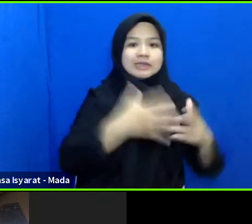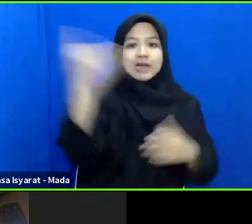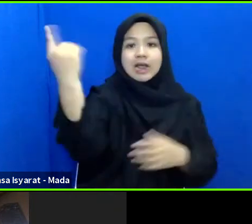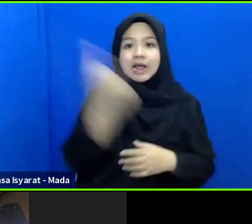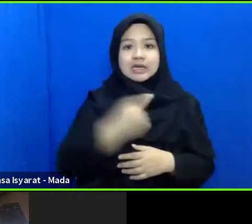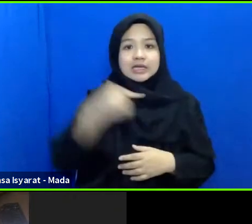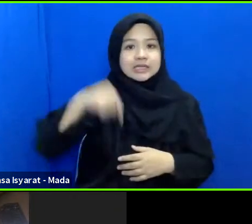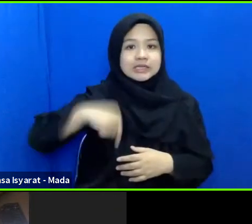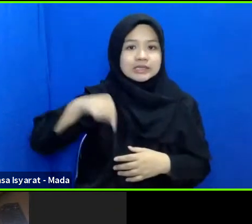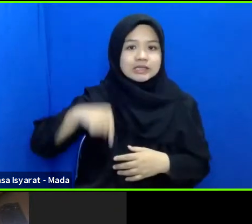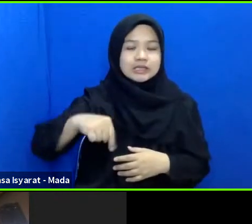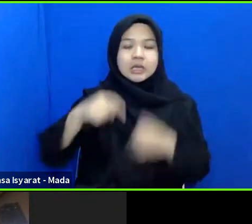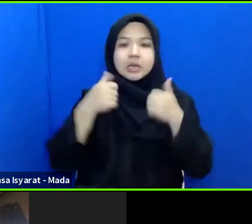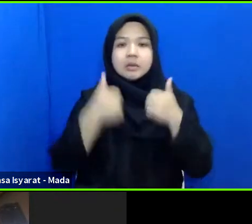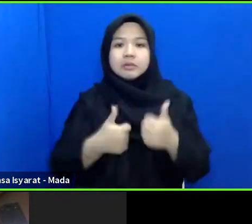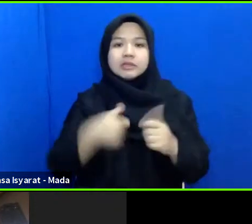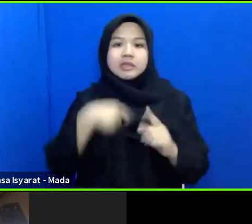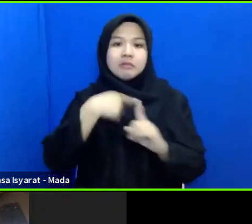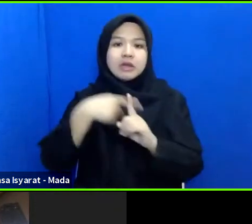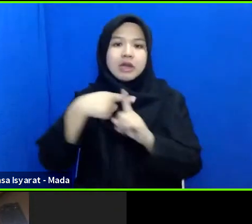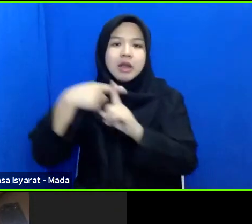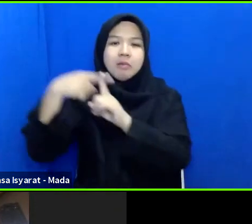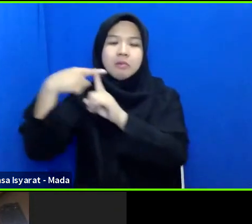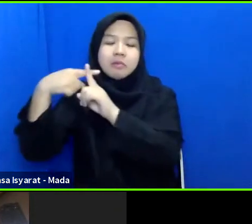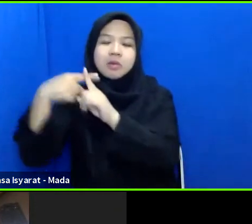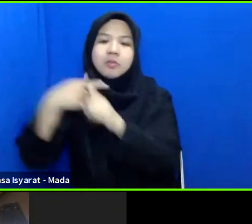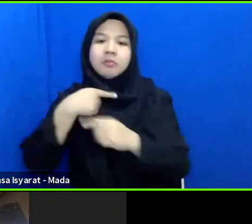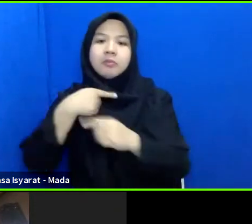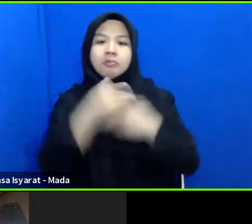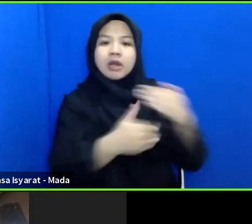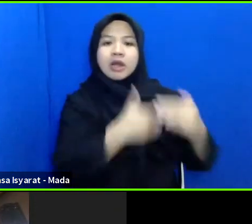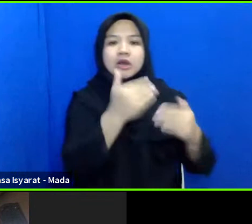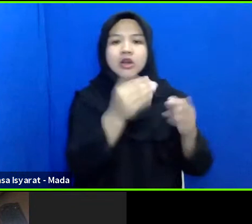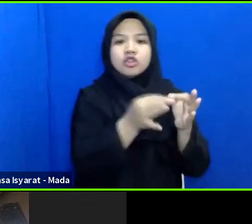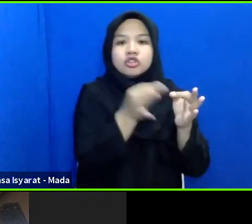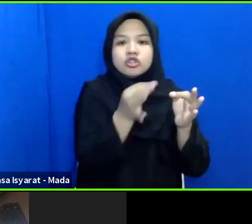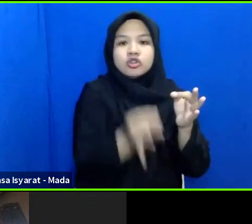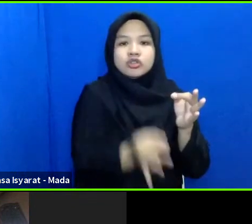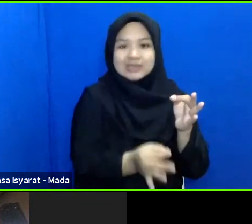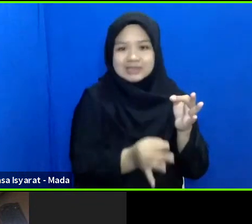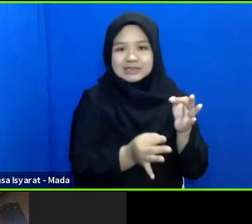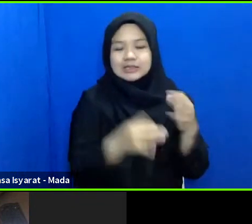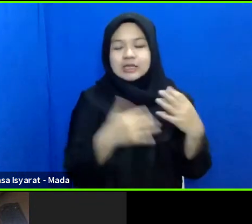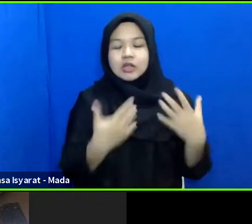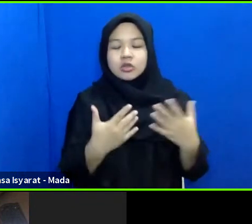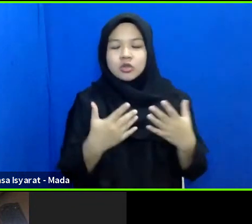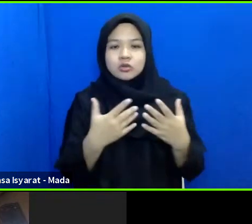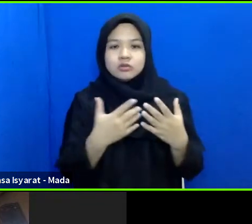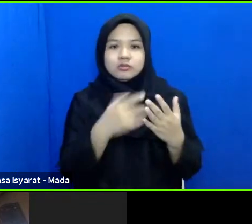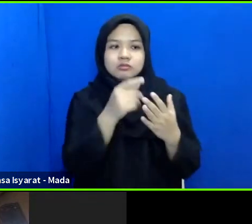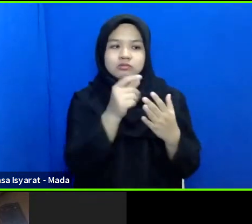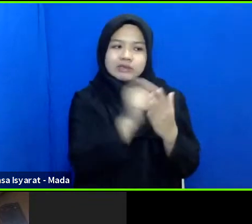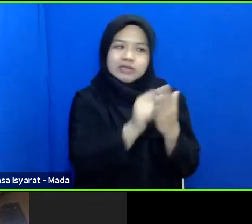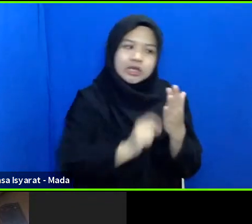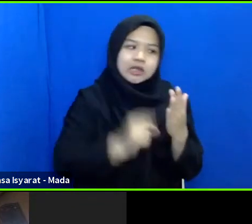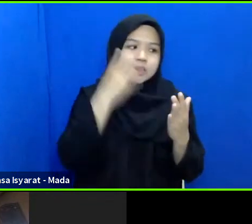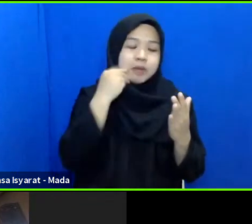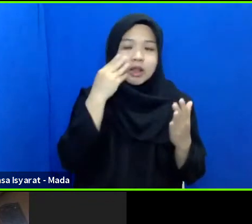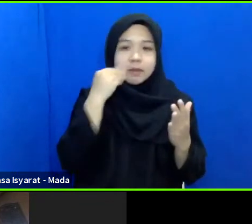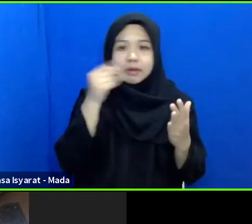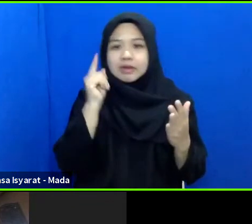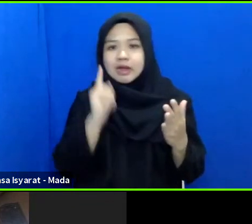sehingga bisa memperkaya penanganan atau solusi-solusi atau pencatat pengalaman-pengalaman yang ada